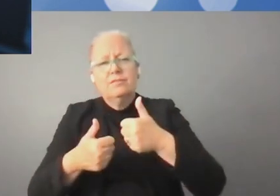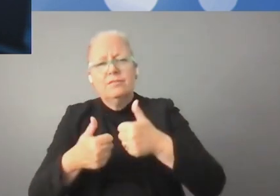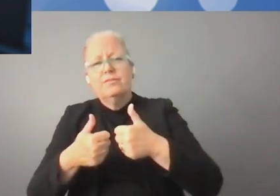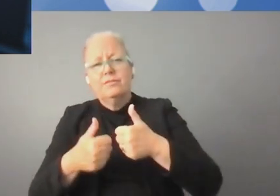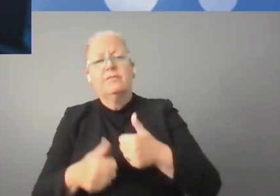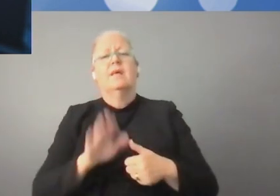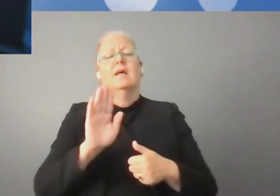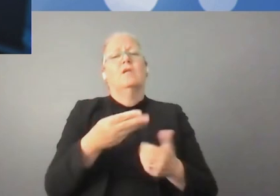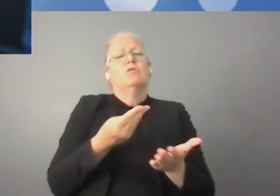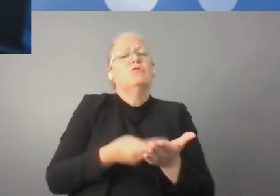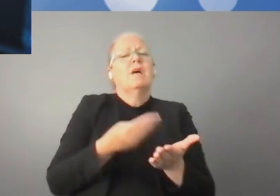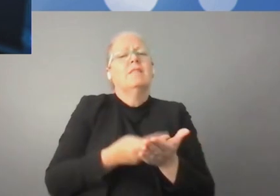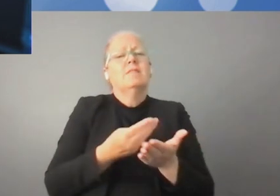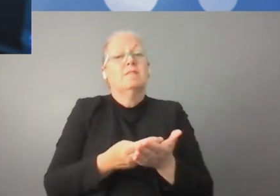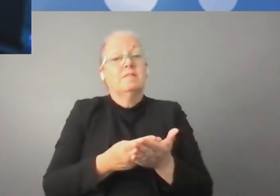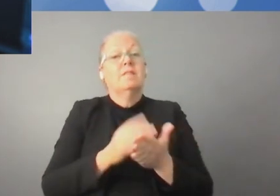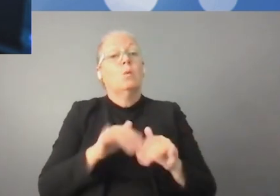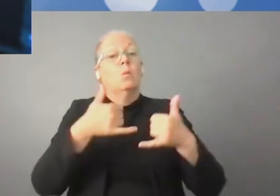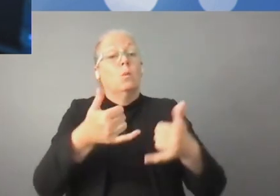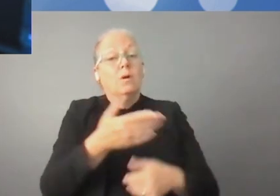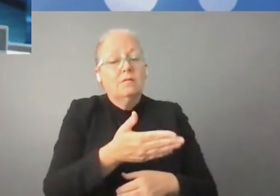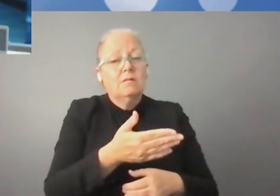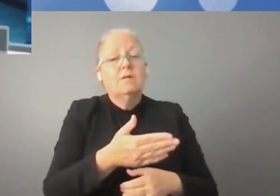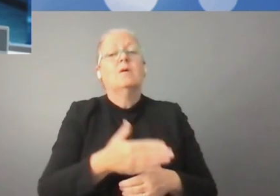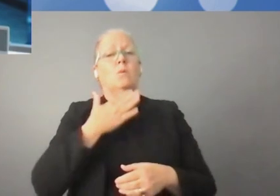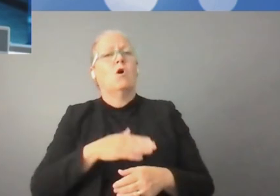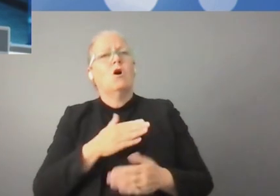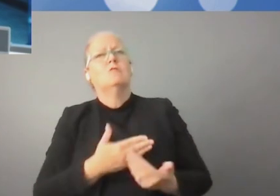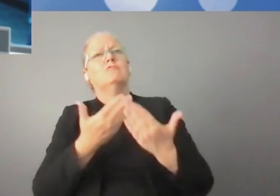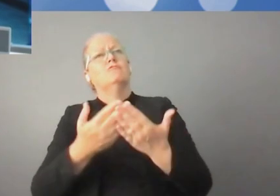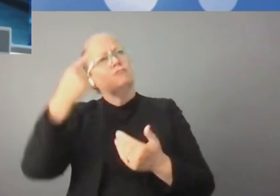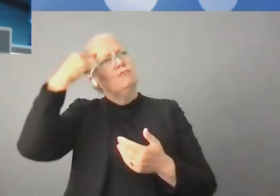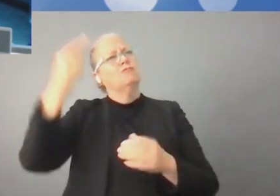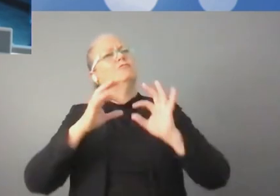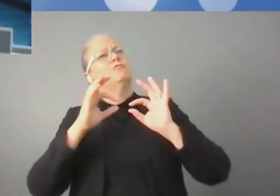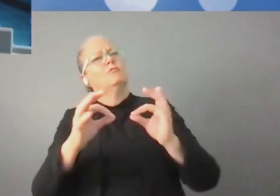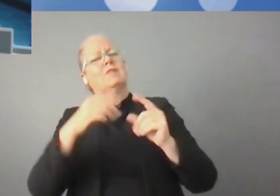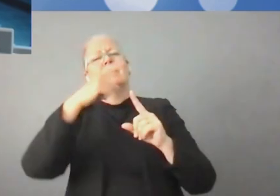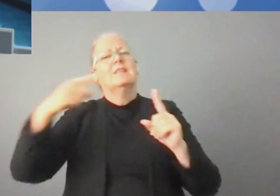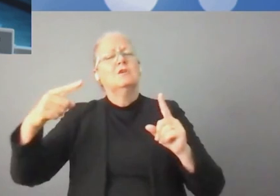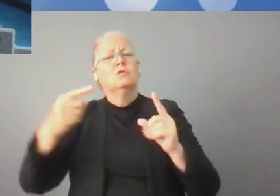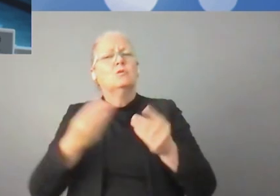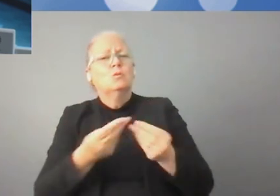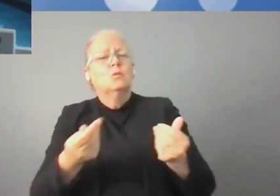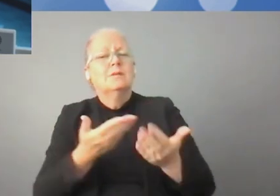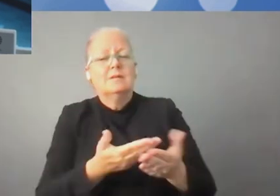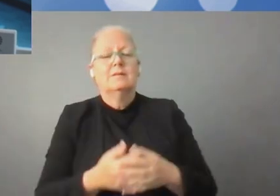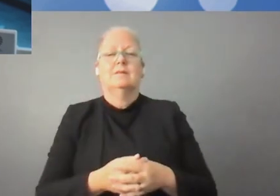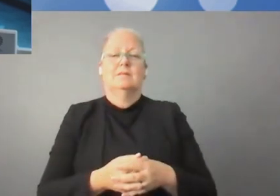nous sommes de plus en plus concurrentiels. Nous organisons, entre autres, des concours